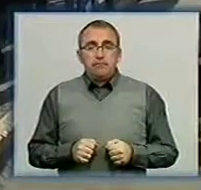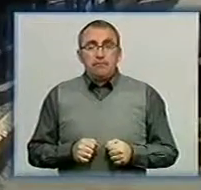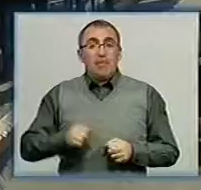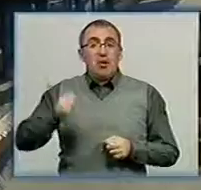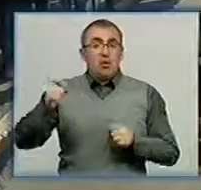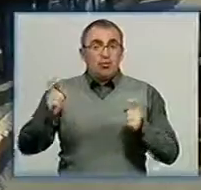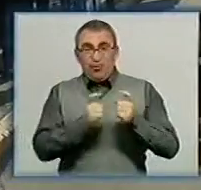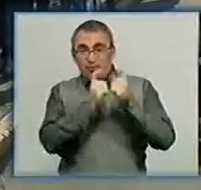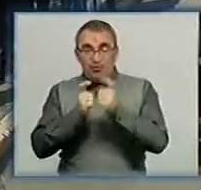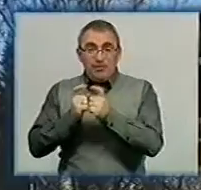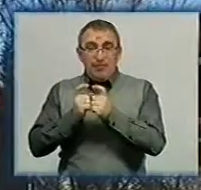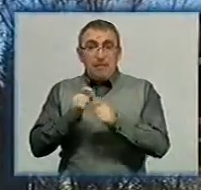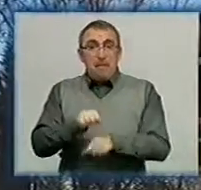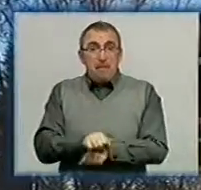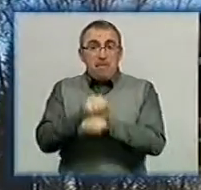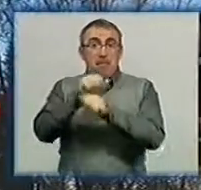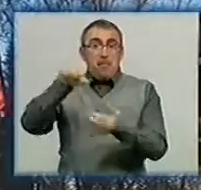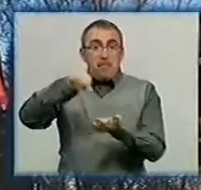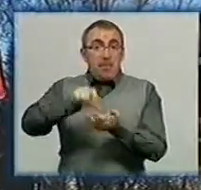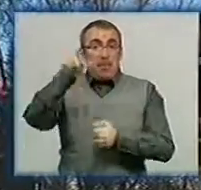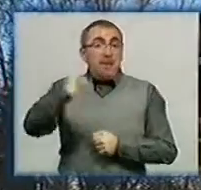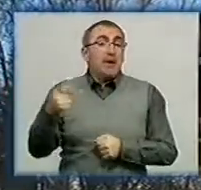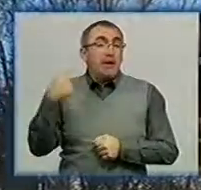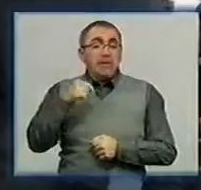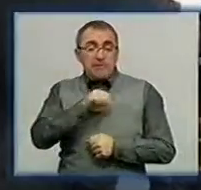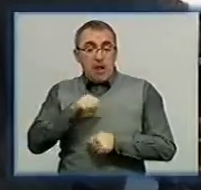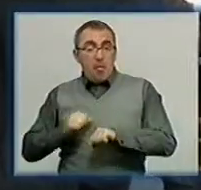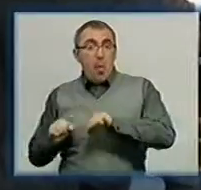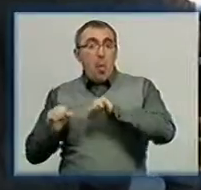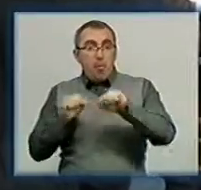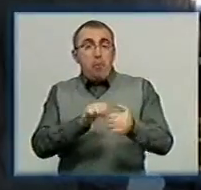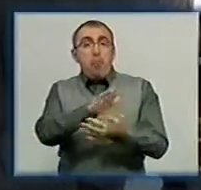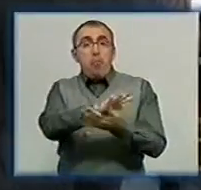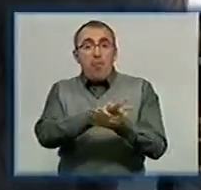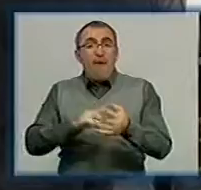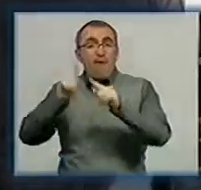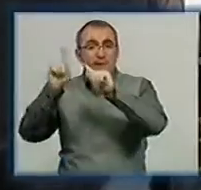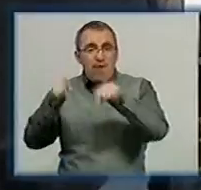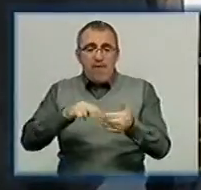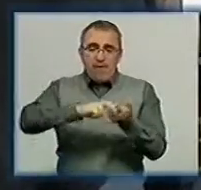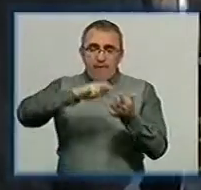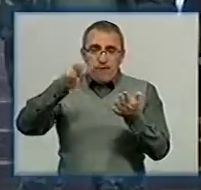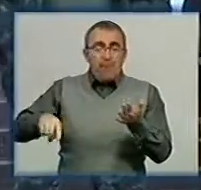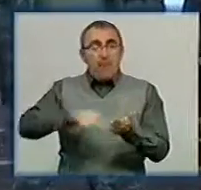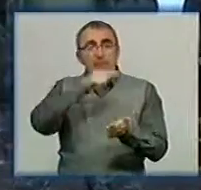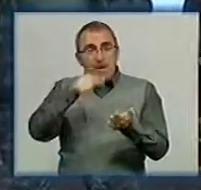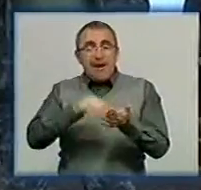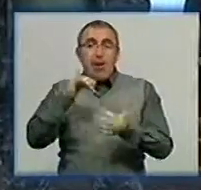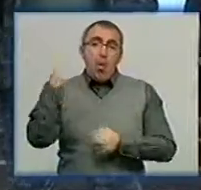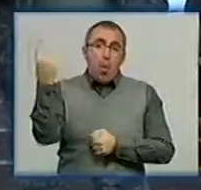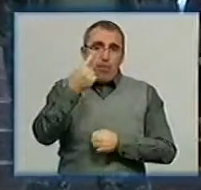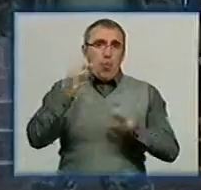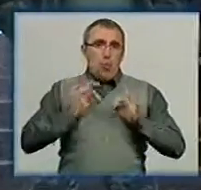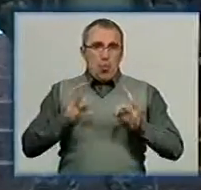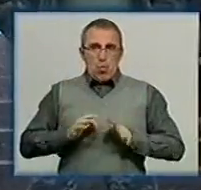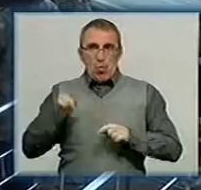Сутичці передував мітинг, на якому представники Кіровоградської самооборони продовжували вимагати відставки міського та обласного прокурорів.